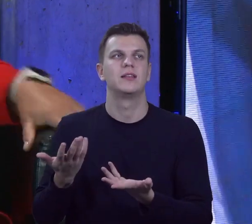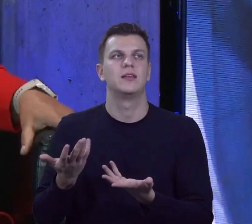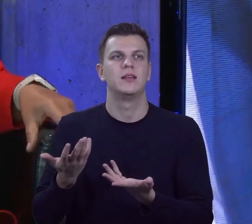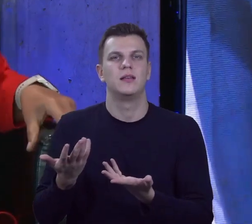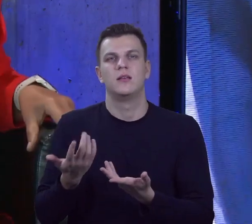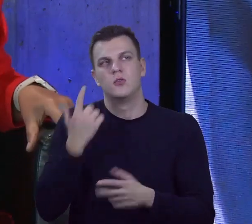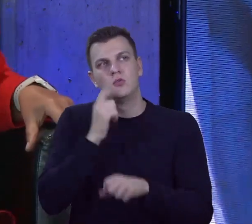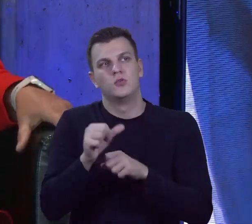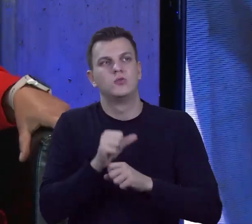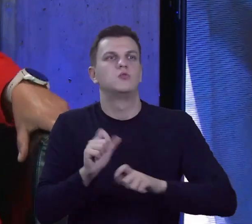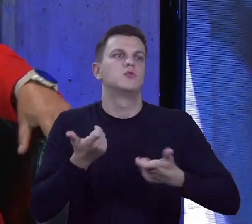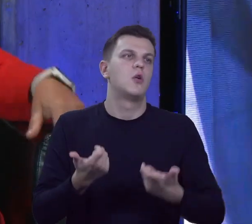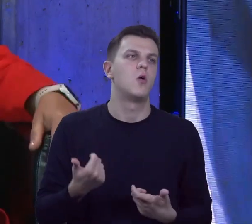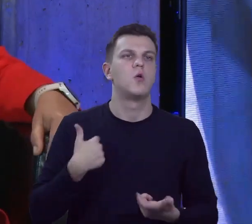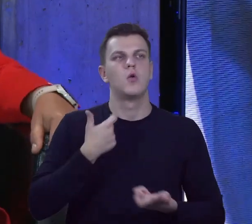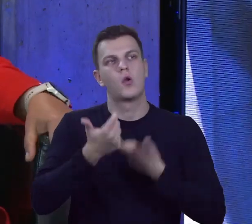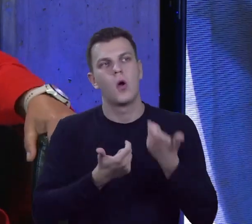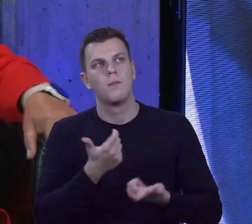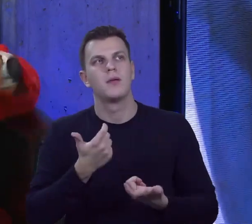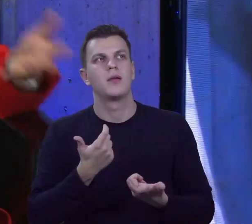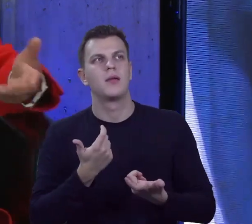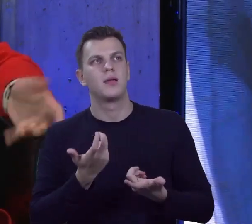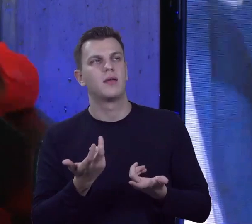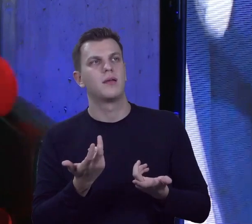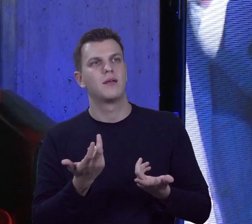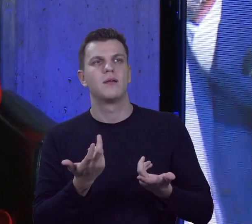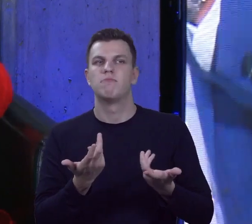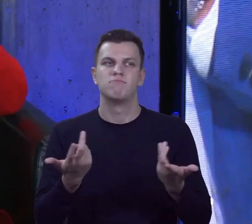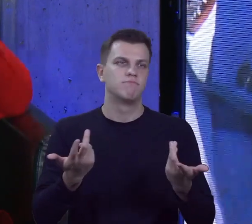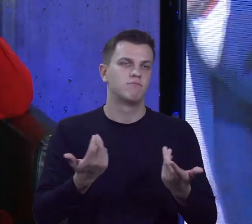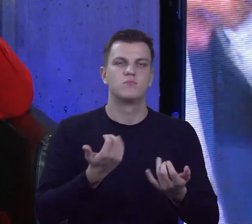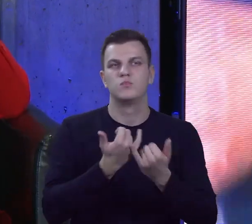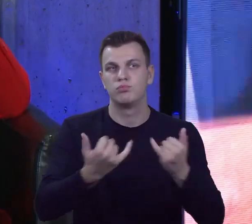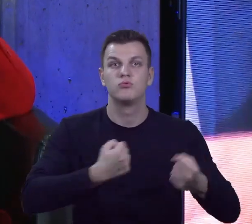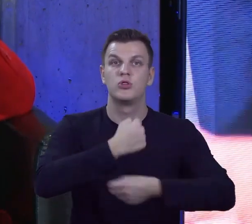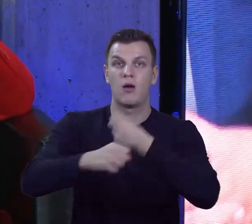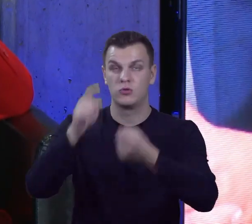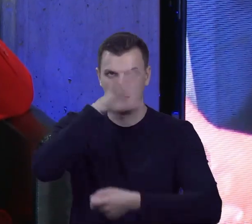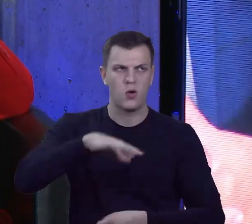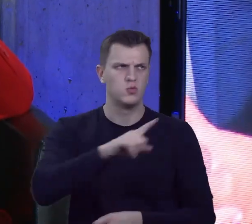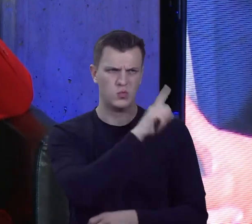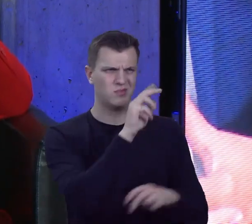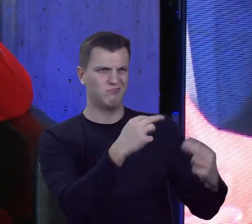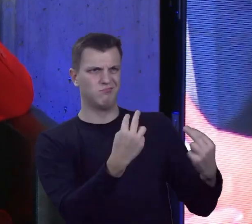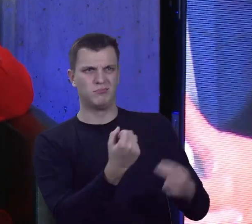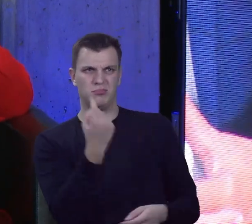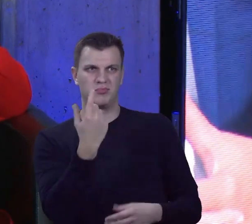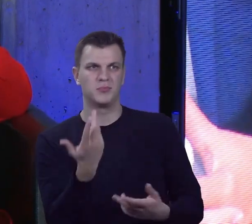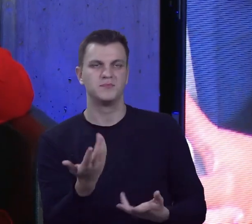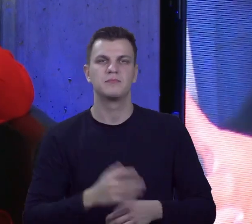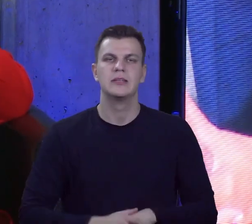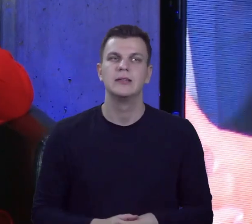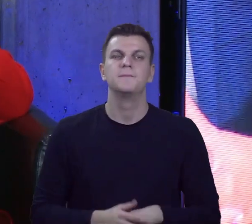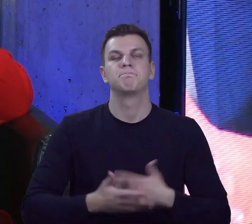grabię albo robię jakąś tam akcję społeczną, to mieszkańcy są zdziwieni. Do tej pory chyba mieliśmy